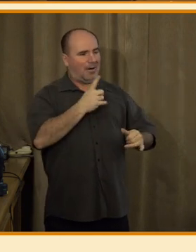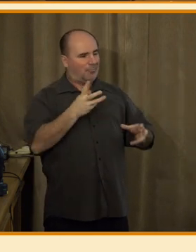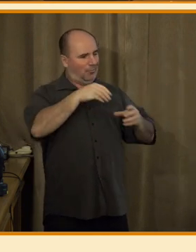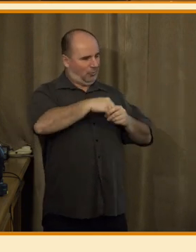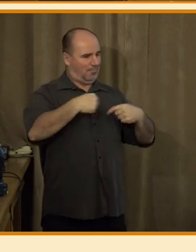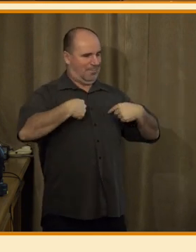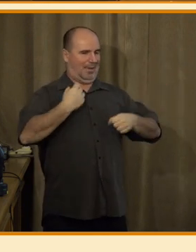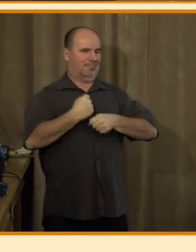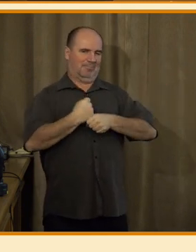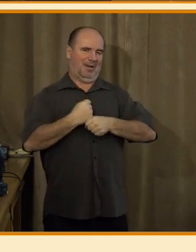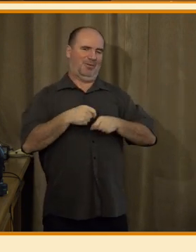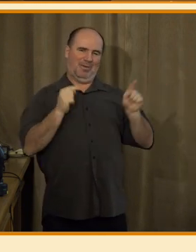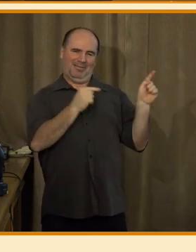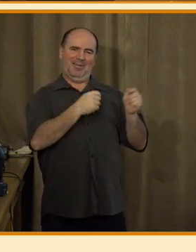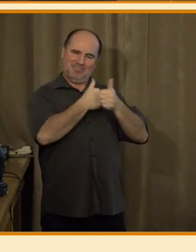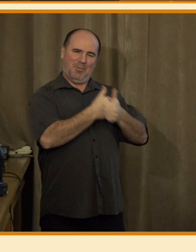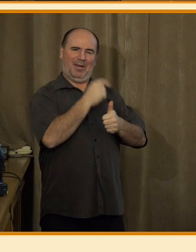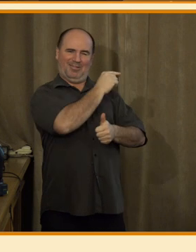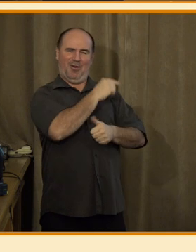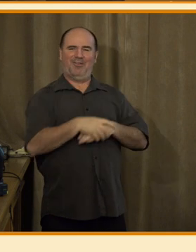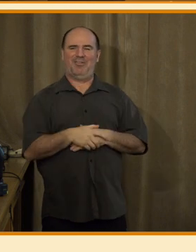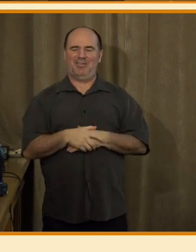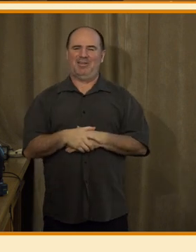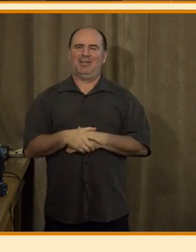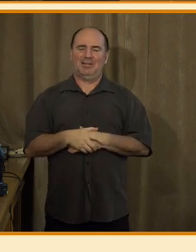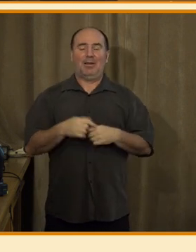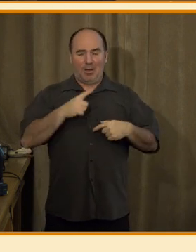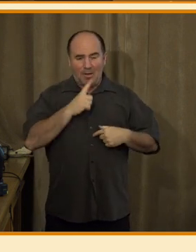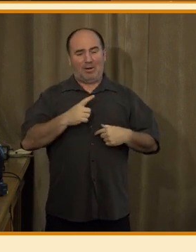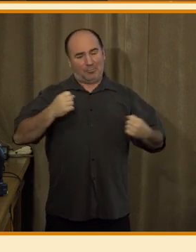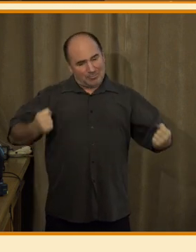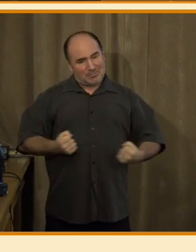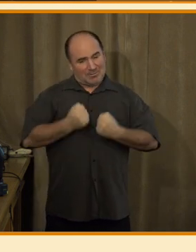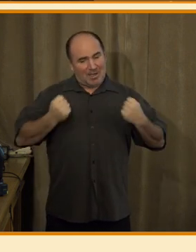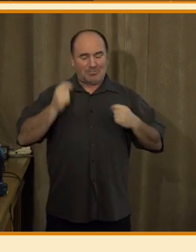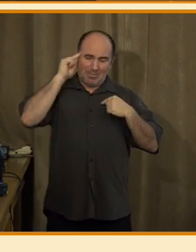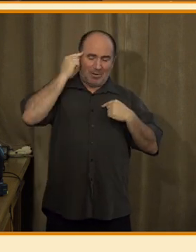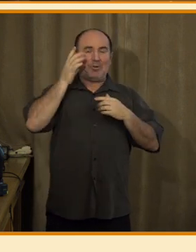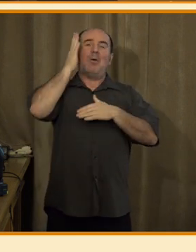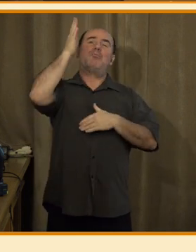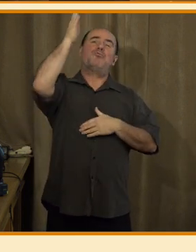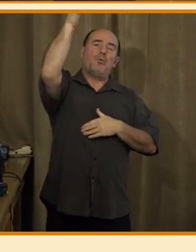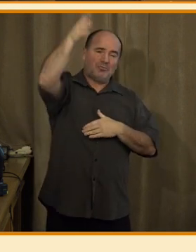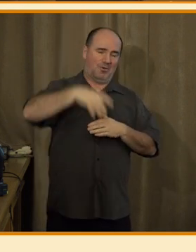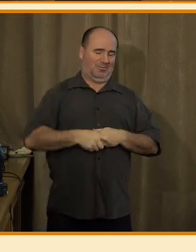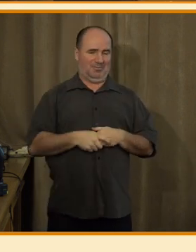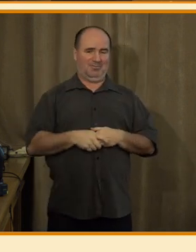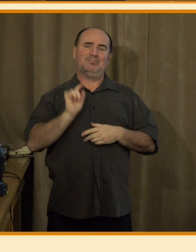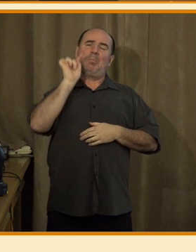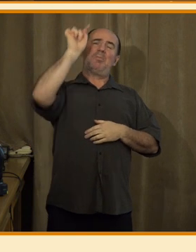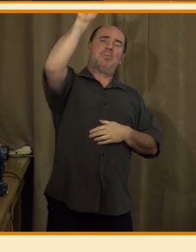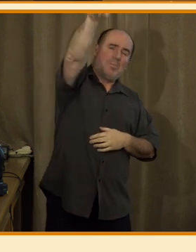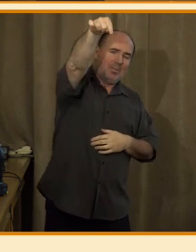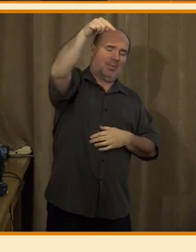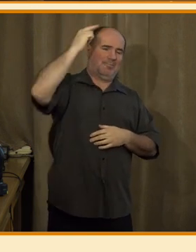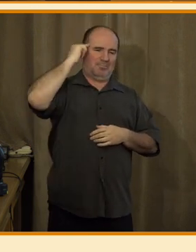A na čem pracujeme a o čem si myslíme, to tak bude. My opravdu se snažíme přemýšlet nad tou budoucností trošku víc dopředu. A, už